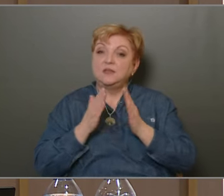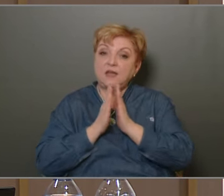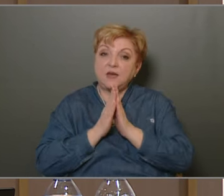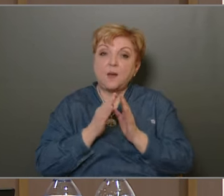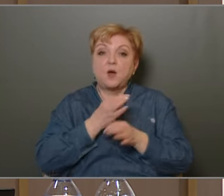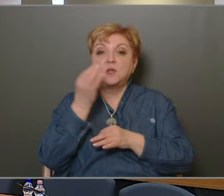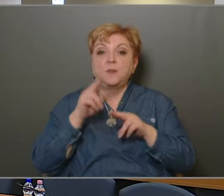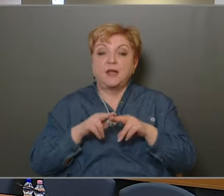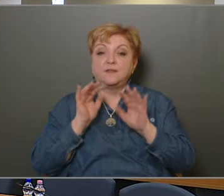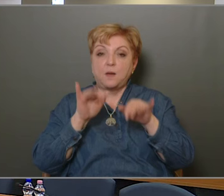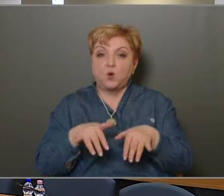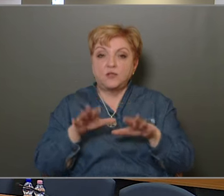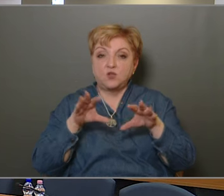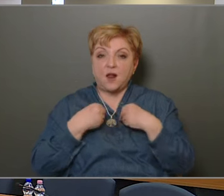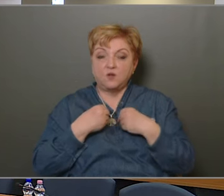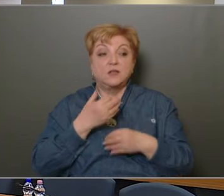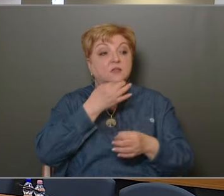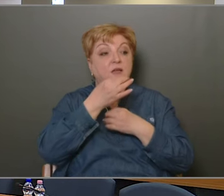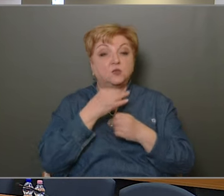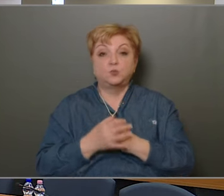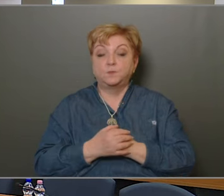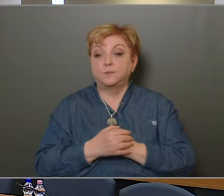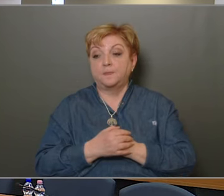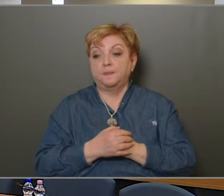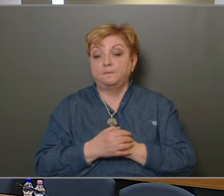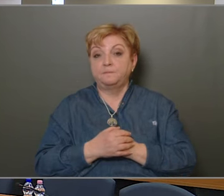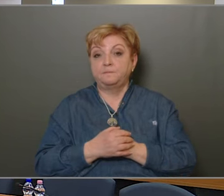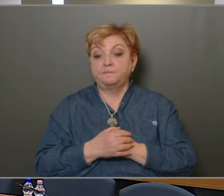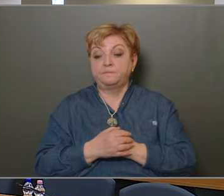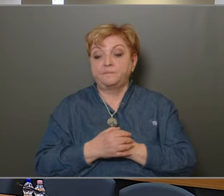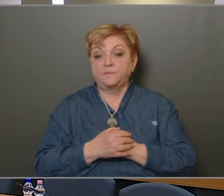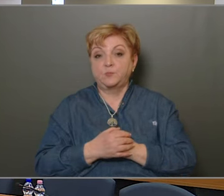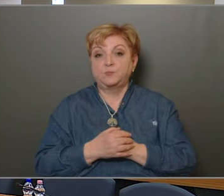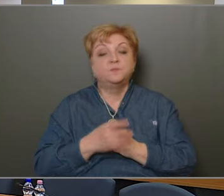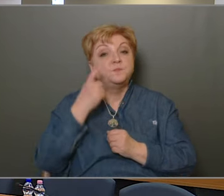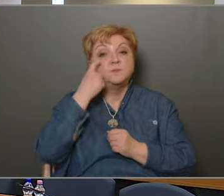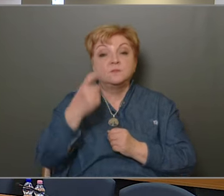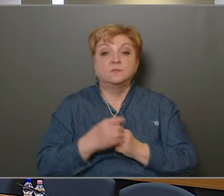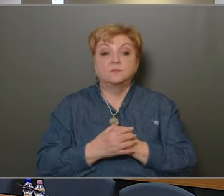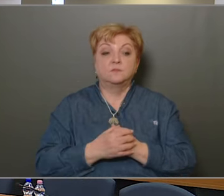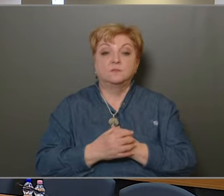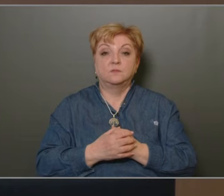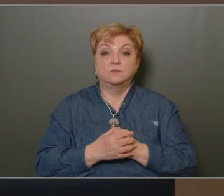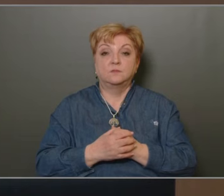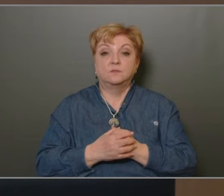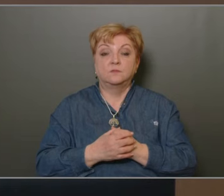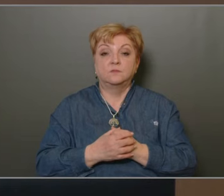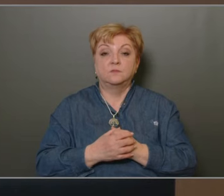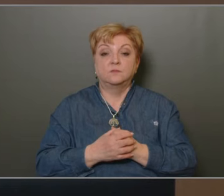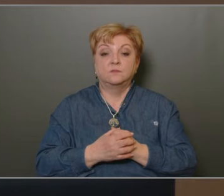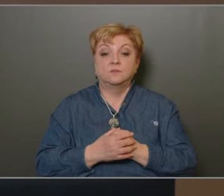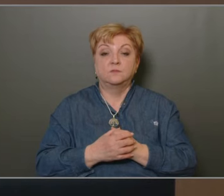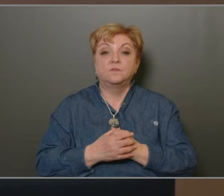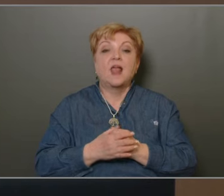támogatását, elfogadását, köszönöm. Kérdés van, épp nincs észrevétel, ki kíván hozzá szólni.